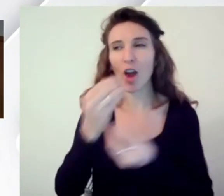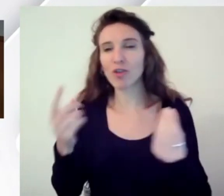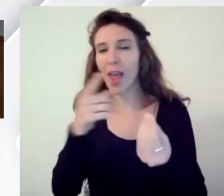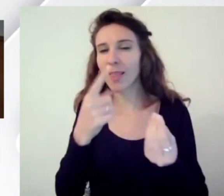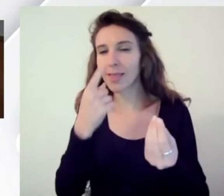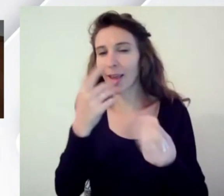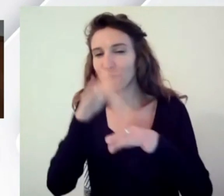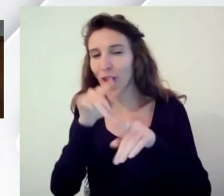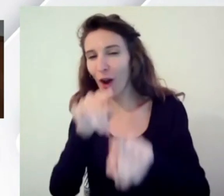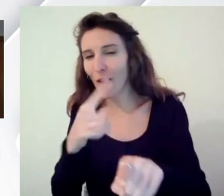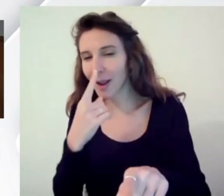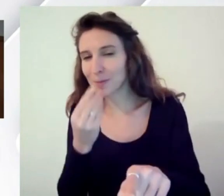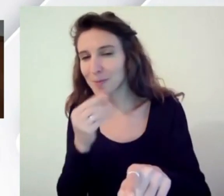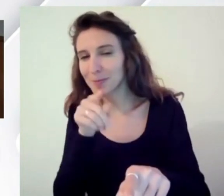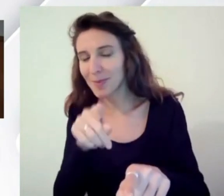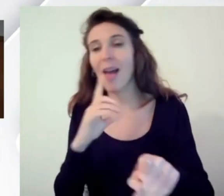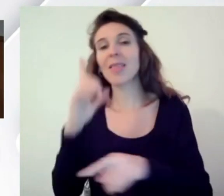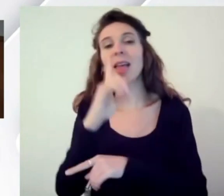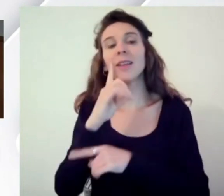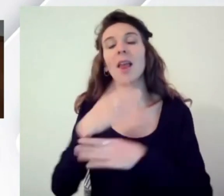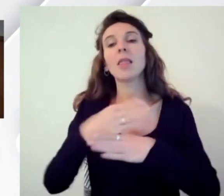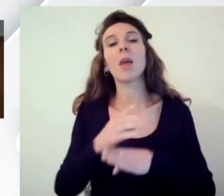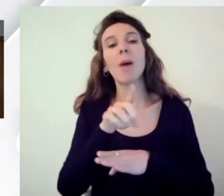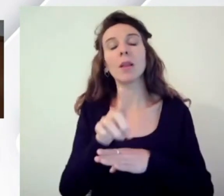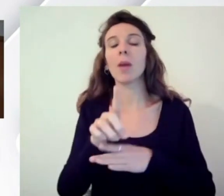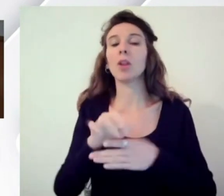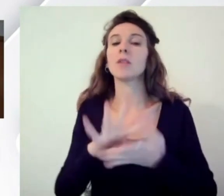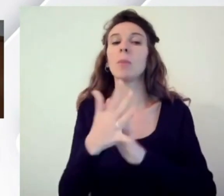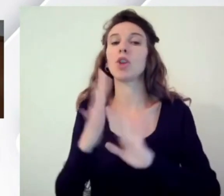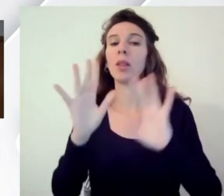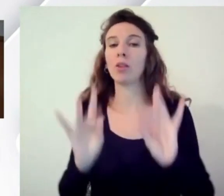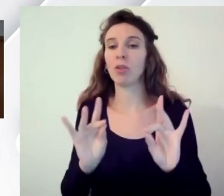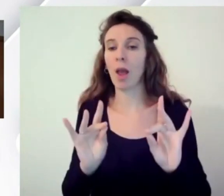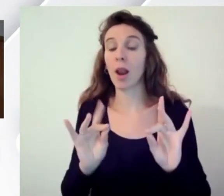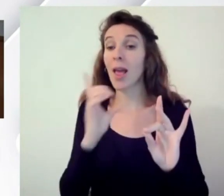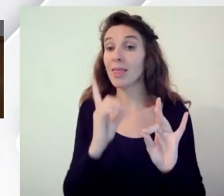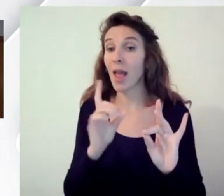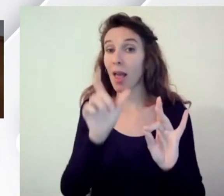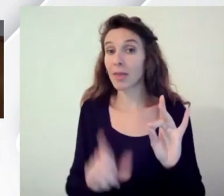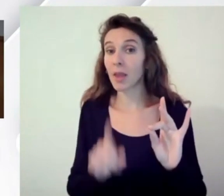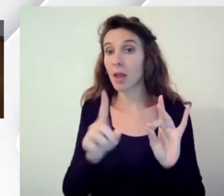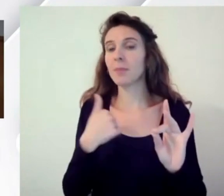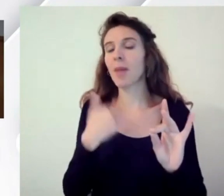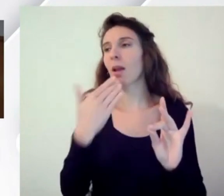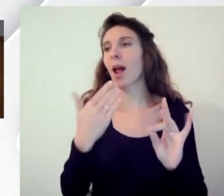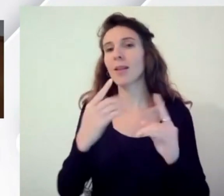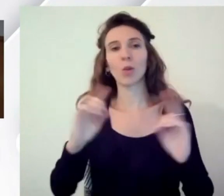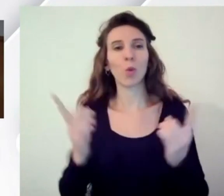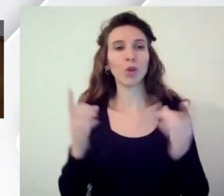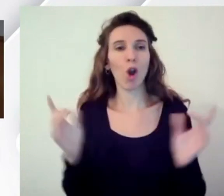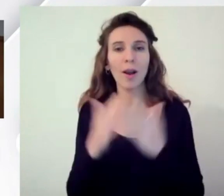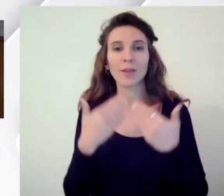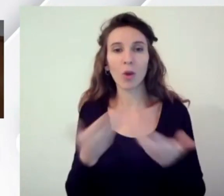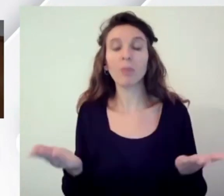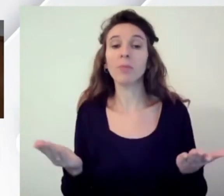Daniele in questo caso è del Dipartimento per la trasformazione digitale è uno di quelli che ringrazio pubblicamente stanno